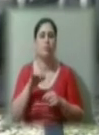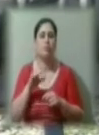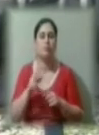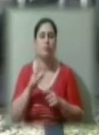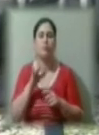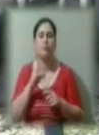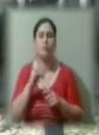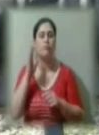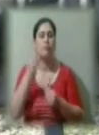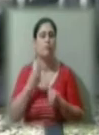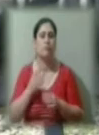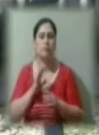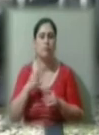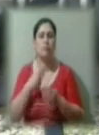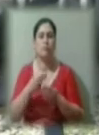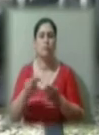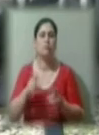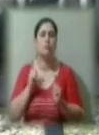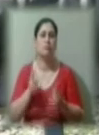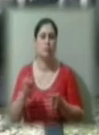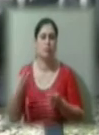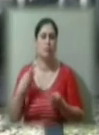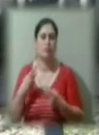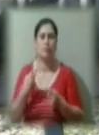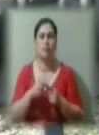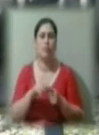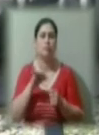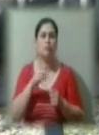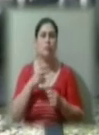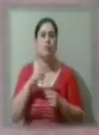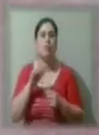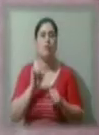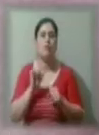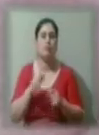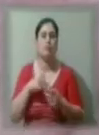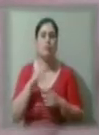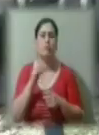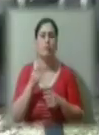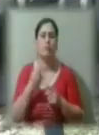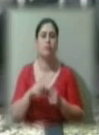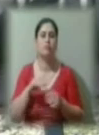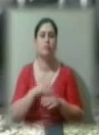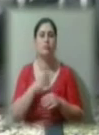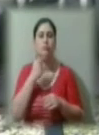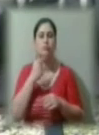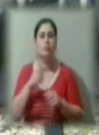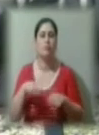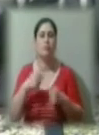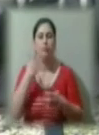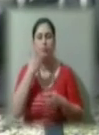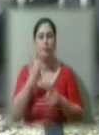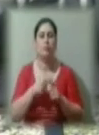щоб я підписав угоду з ними. А мені через адвоката приходила інформація. Дружина мені фотографії передавала туди тихенько.